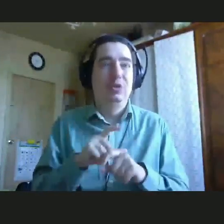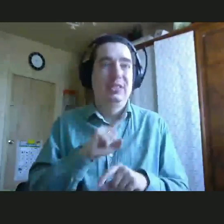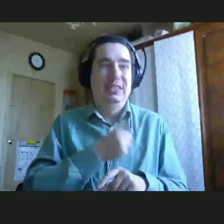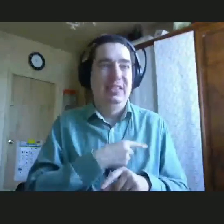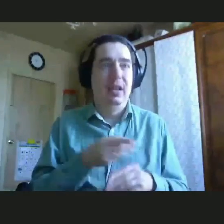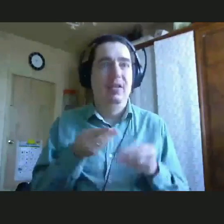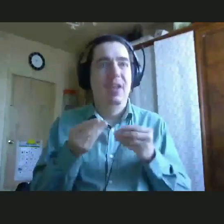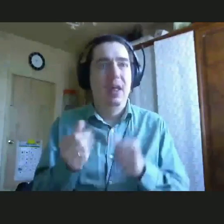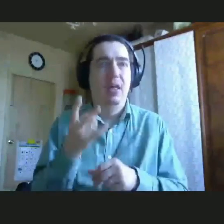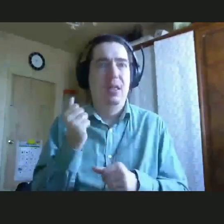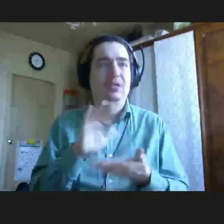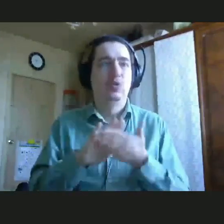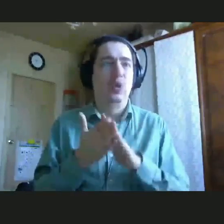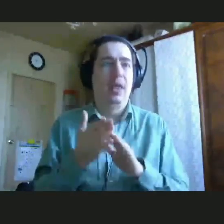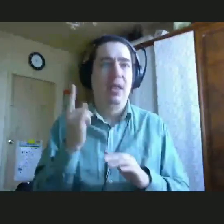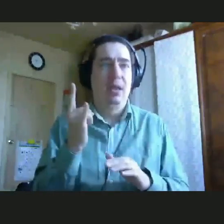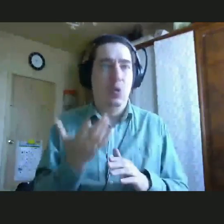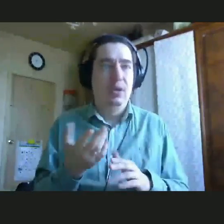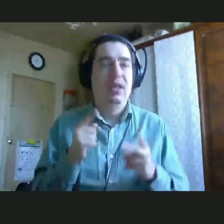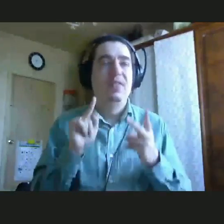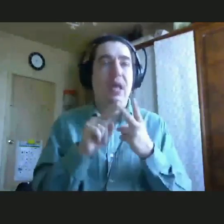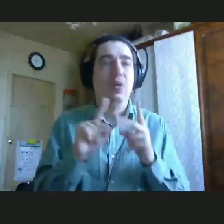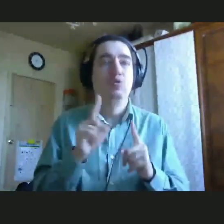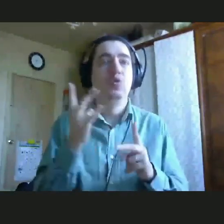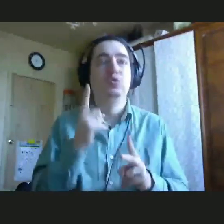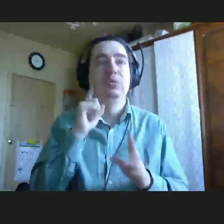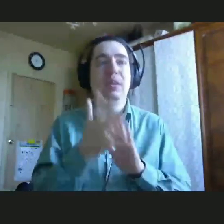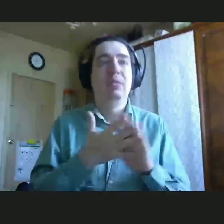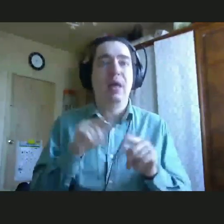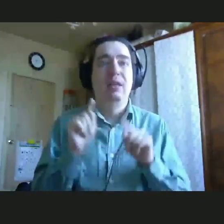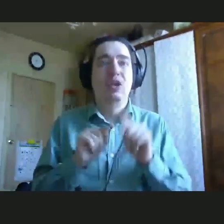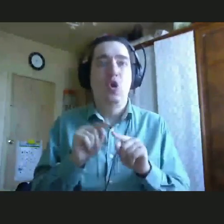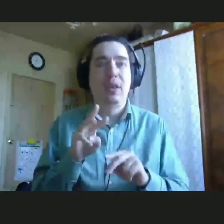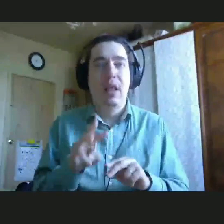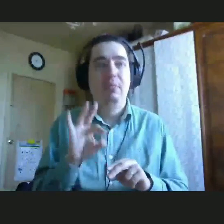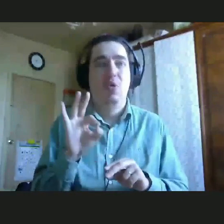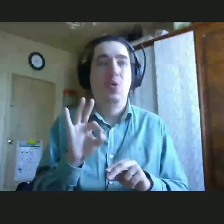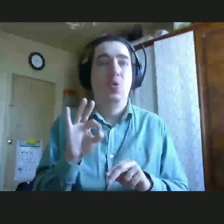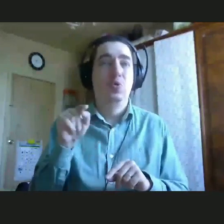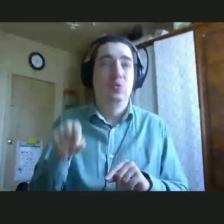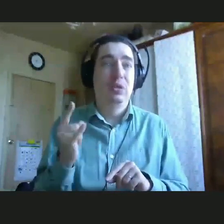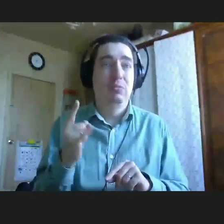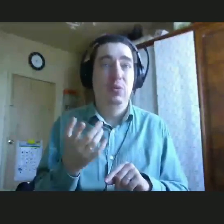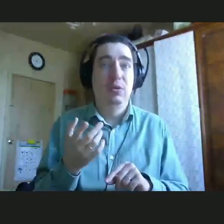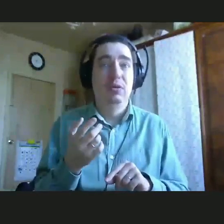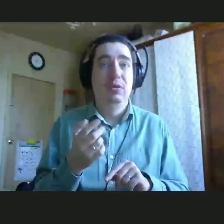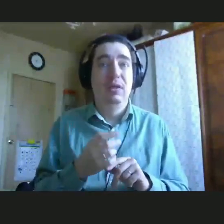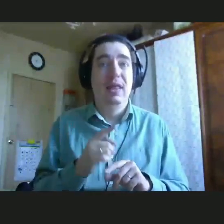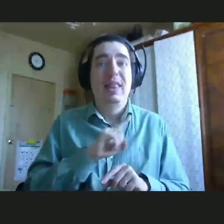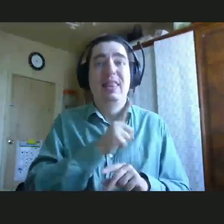на состоянии ребенка. Второе, что нужно понимать родителю, хочет ли этого ребенок. Насильно